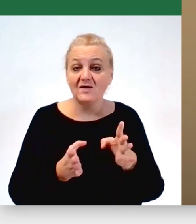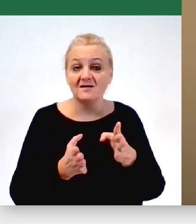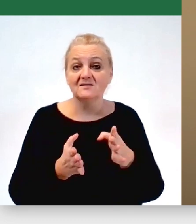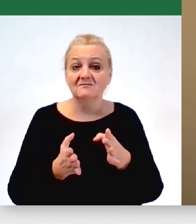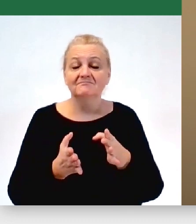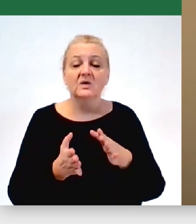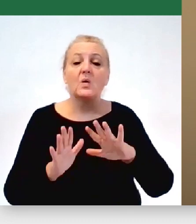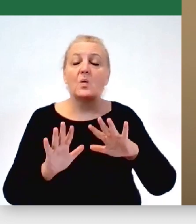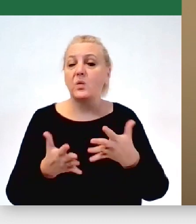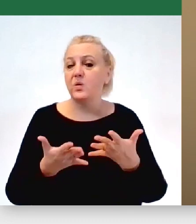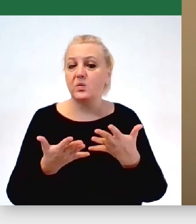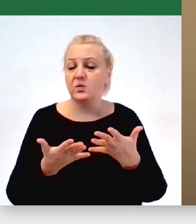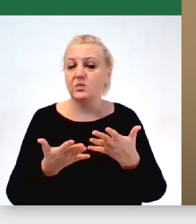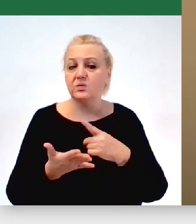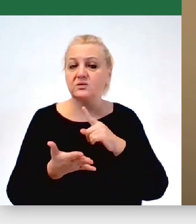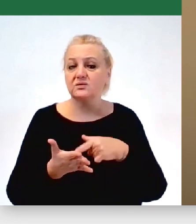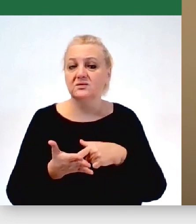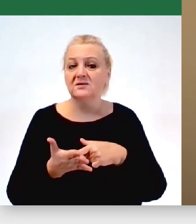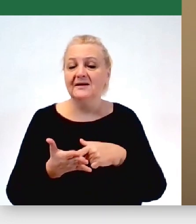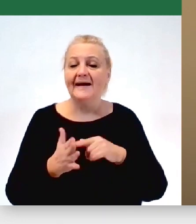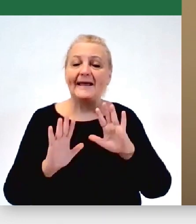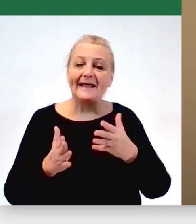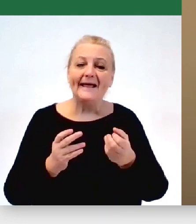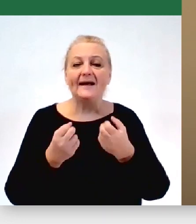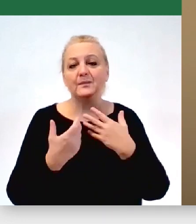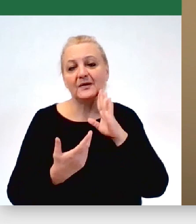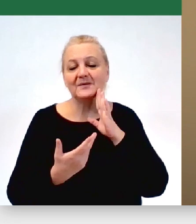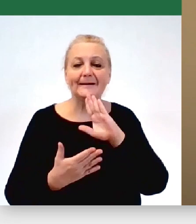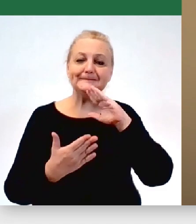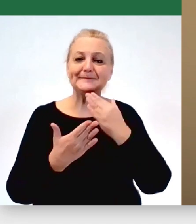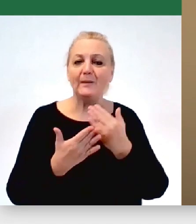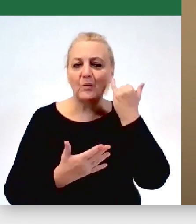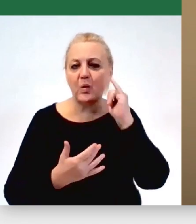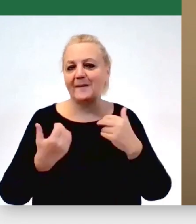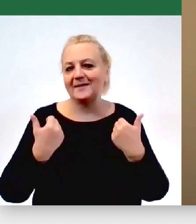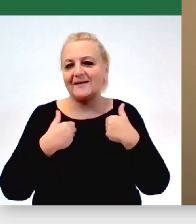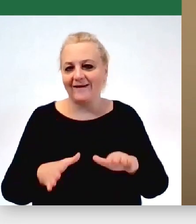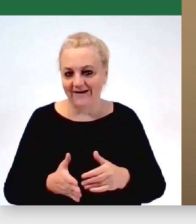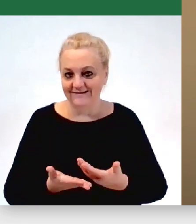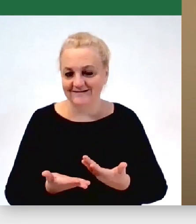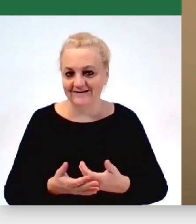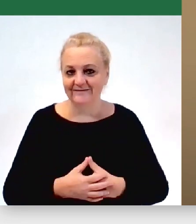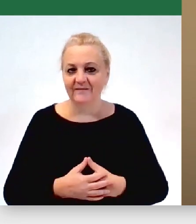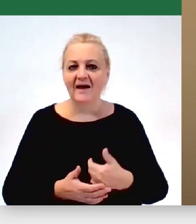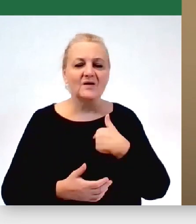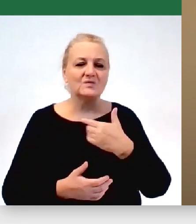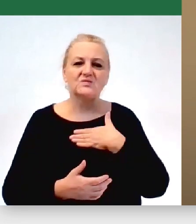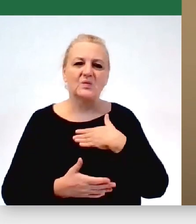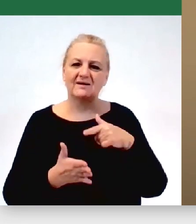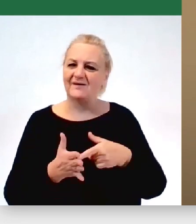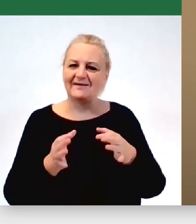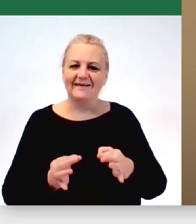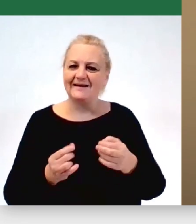kulturę właśnie nieprzyznawania się tego błędu i wydaje mi się, że to nie jest ten moment.